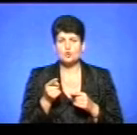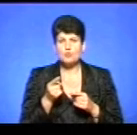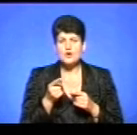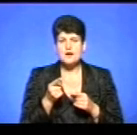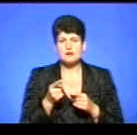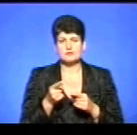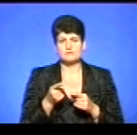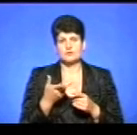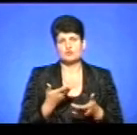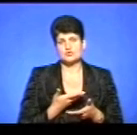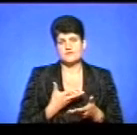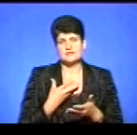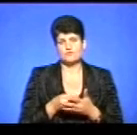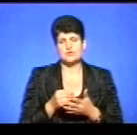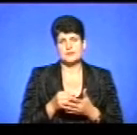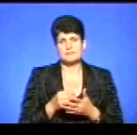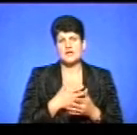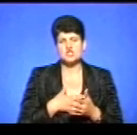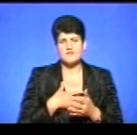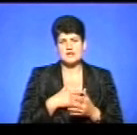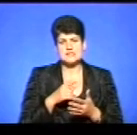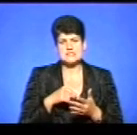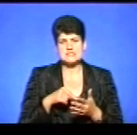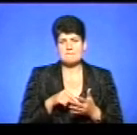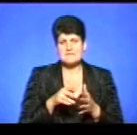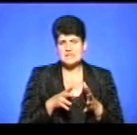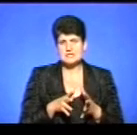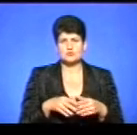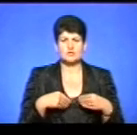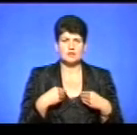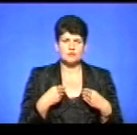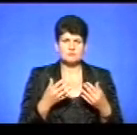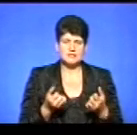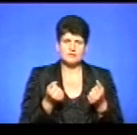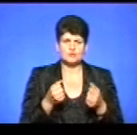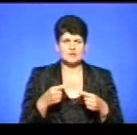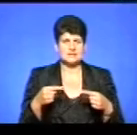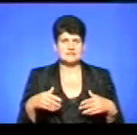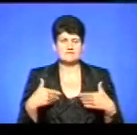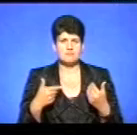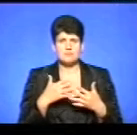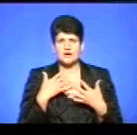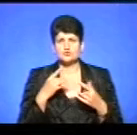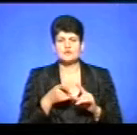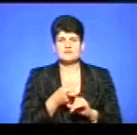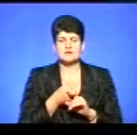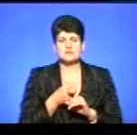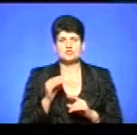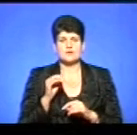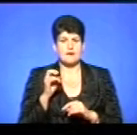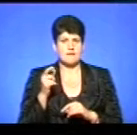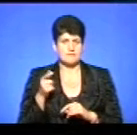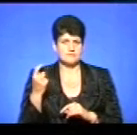на мене здається, вони проживають за своє місто, вони дуже багато ініціюють різних звернень. Звичайно, найбільше, скільки з них це пов'язано з житлово-комунальним